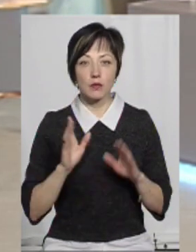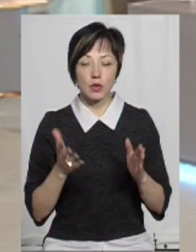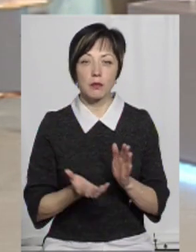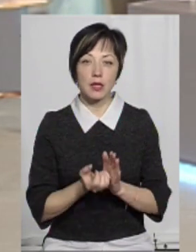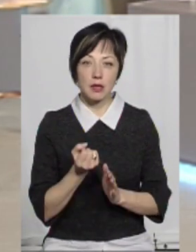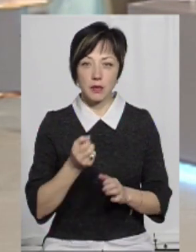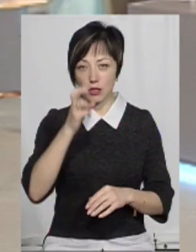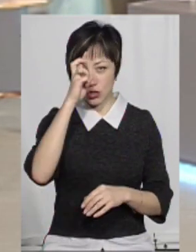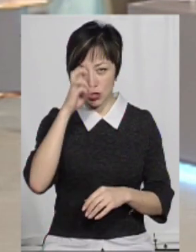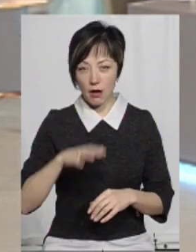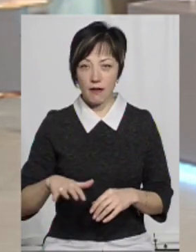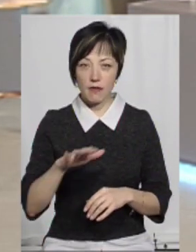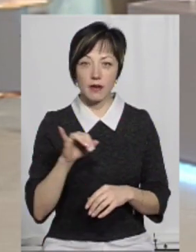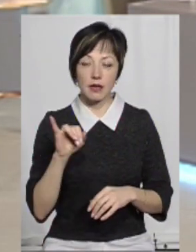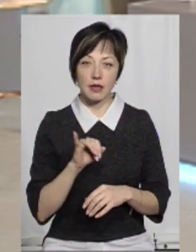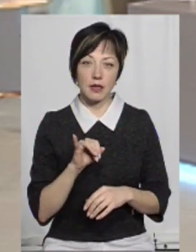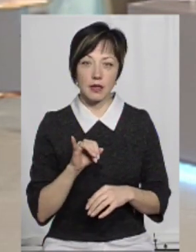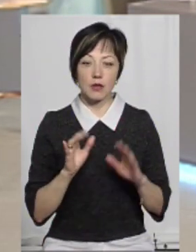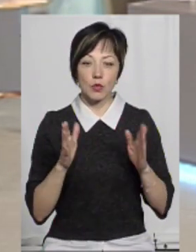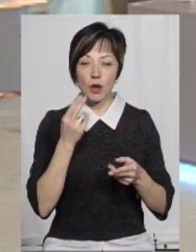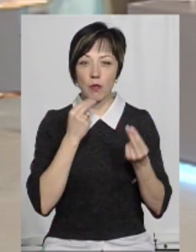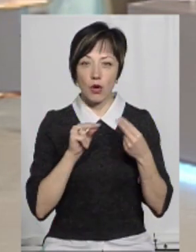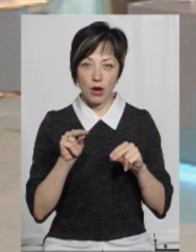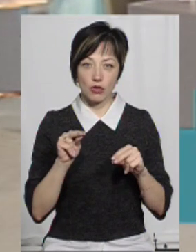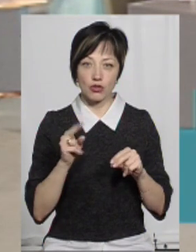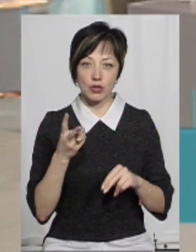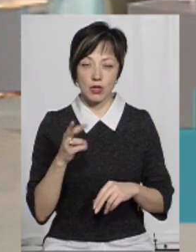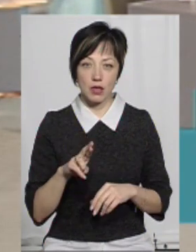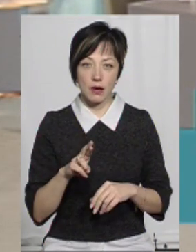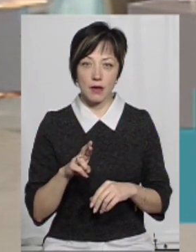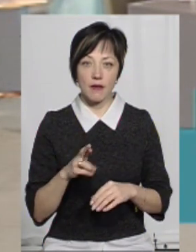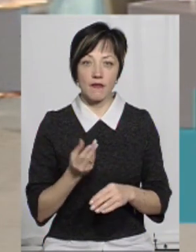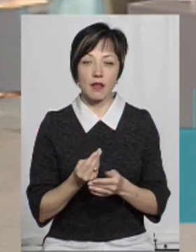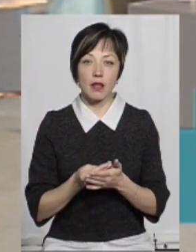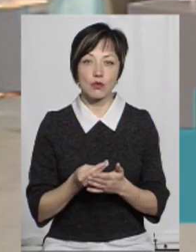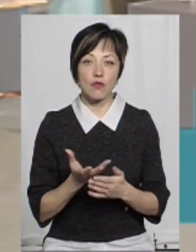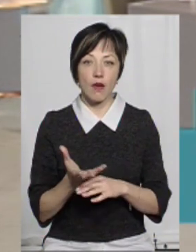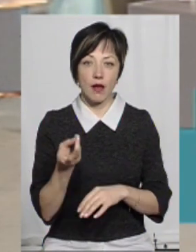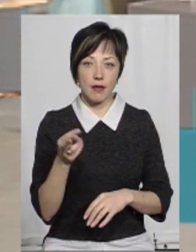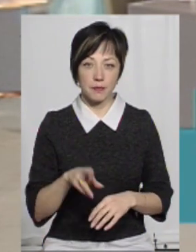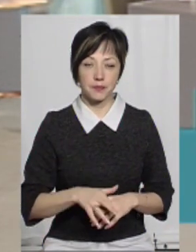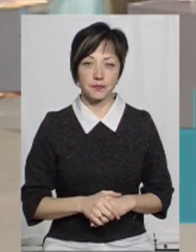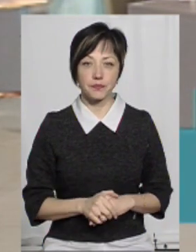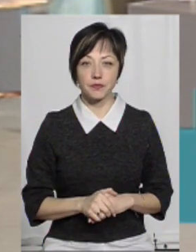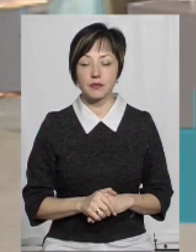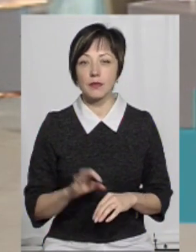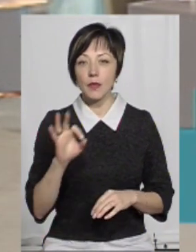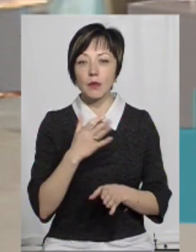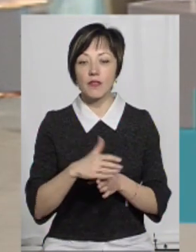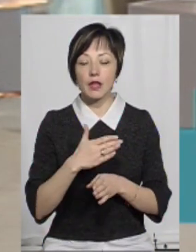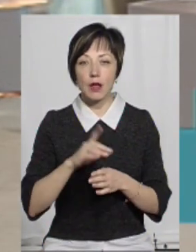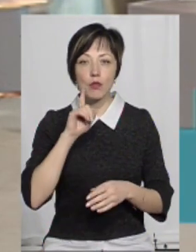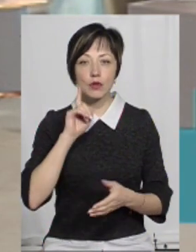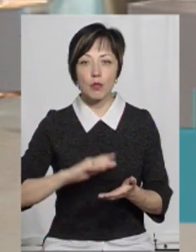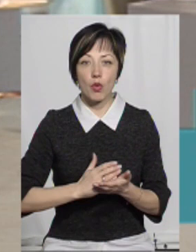підтримка держави і однозначно буде покращення фінансування. Щодо видатки на